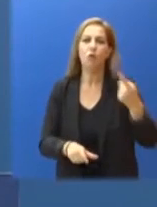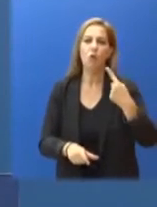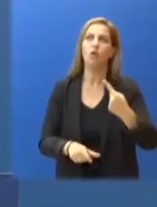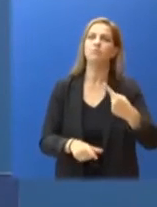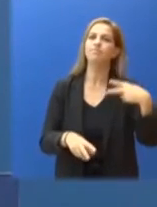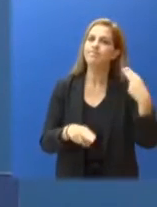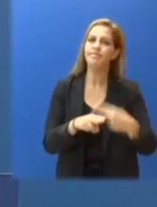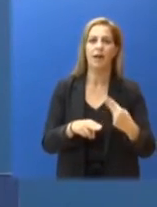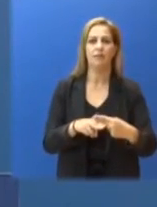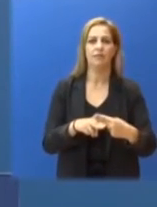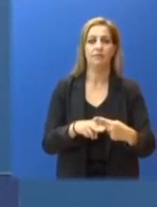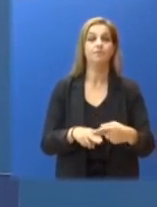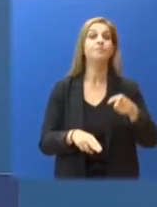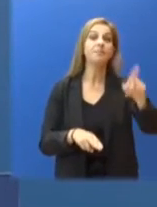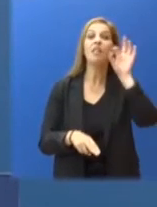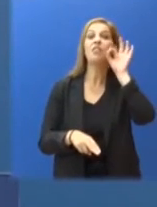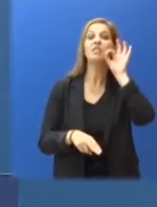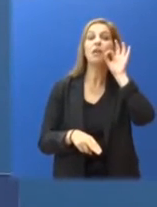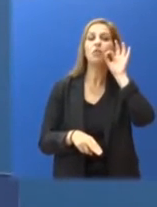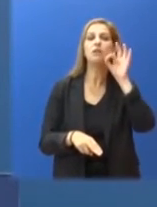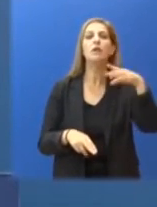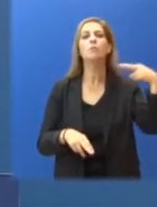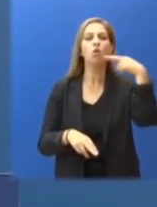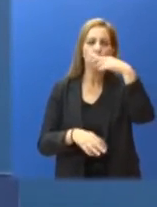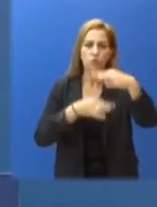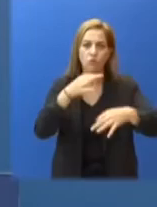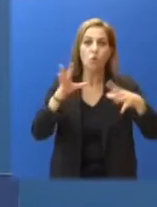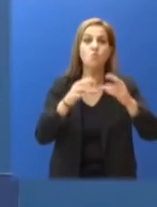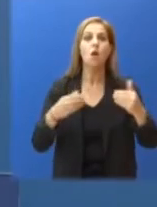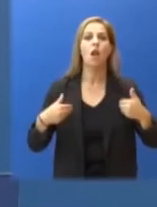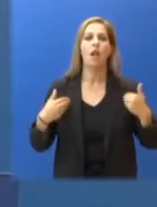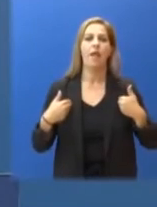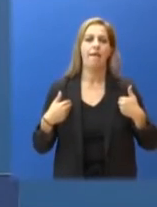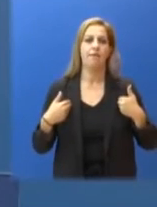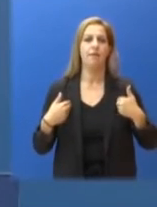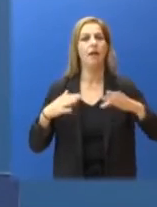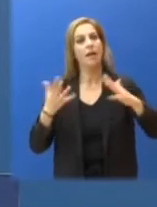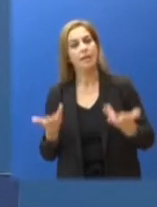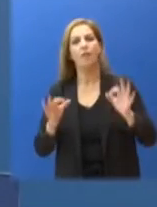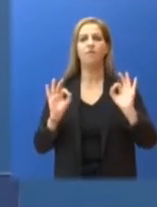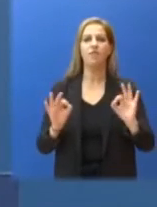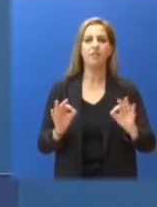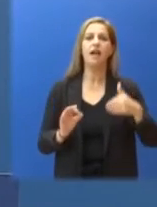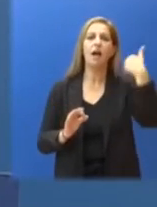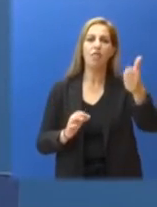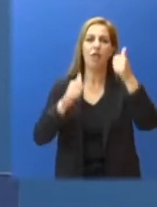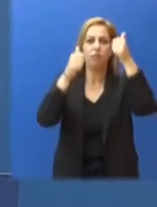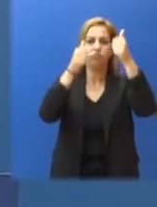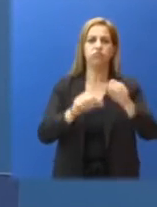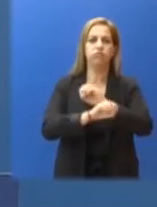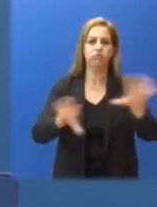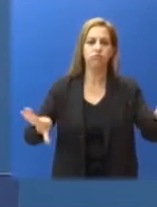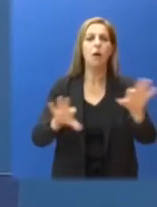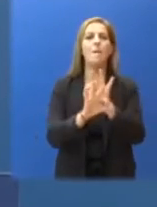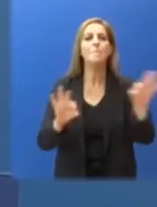νέοι θα βρίσκονται στο επίκεντρο. Και φυσικά, θα υπάρχουν μέτρα και εξαγγελίες για το σύνολο της κοινωνίας.